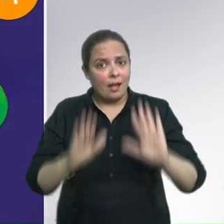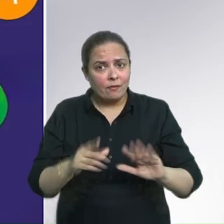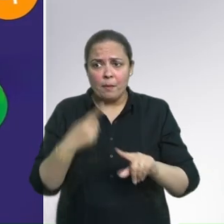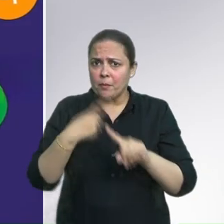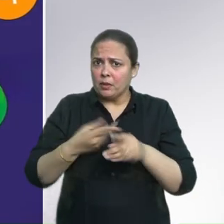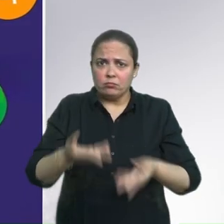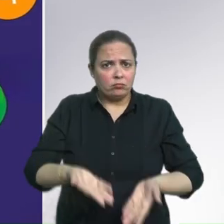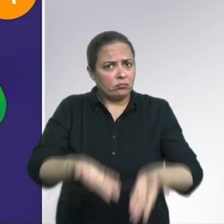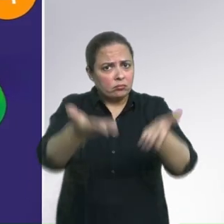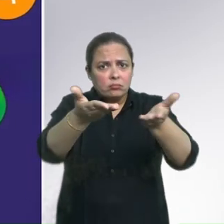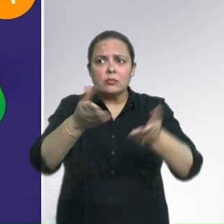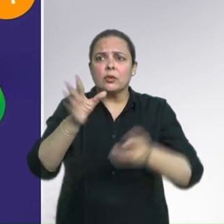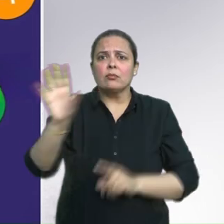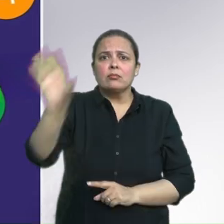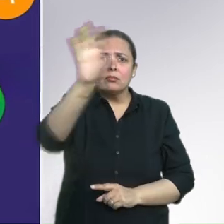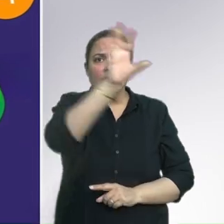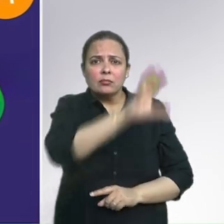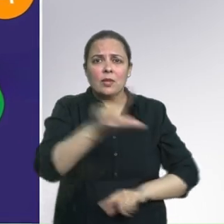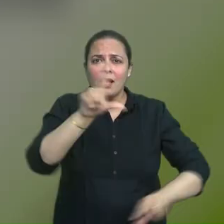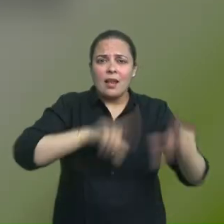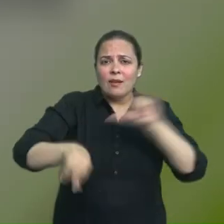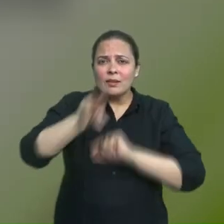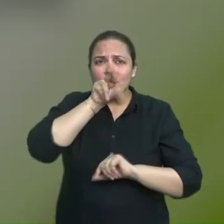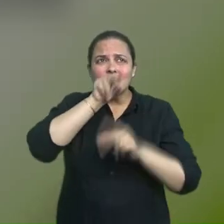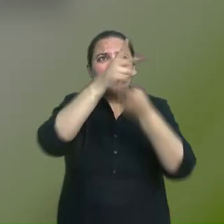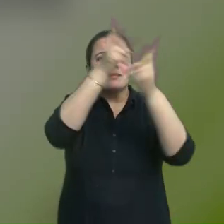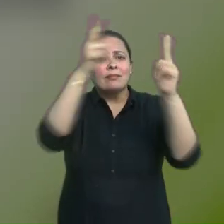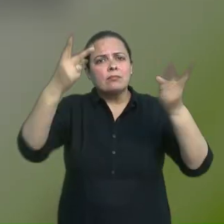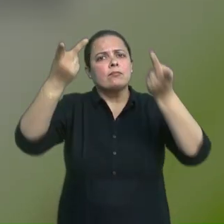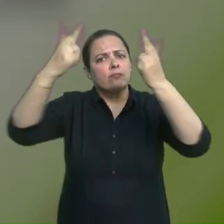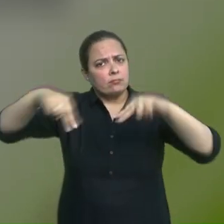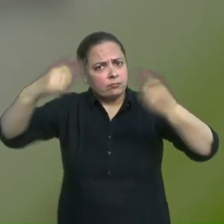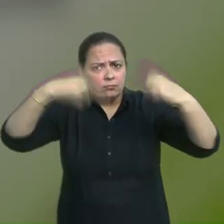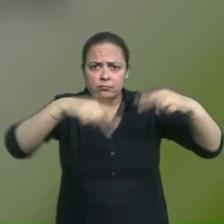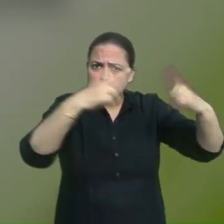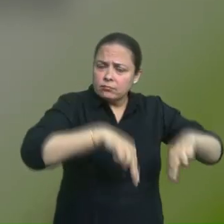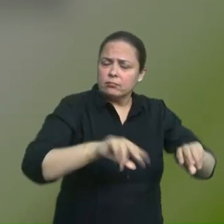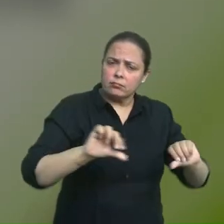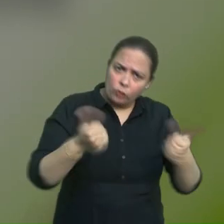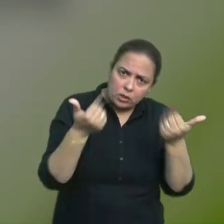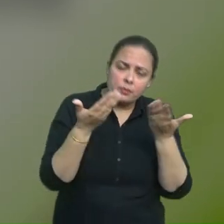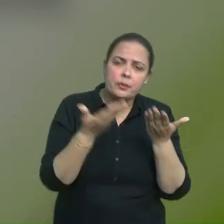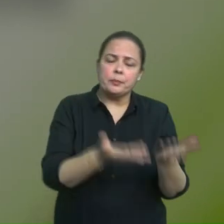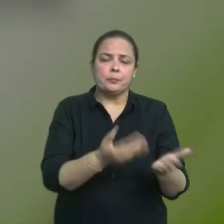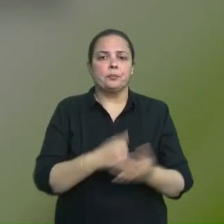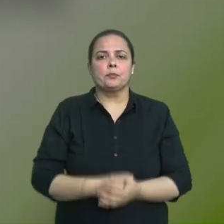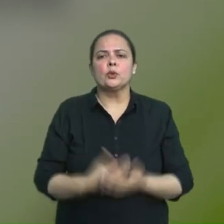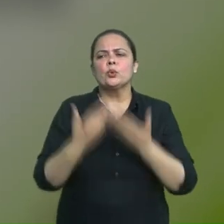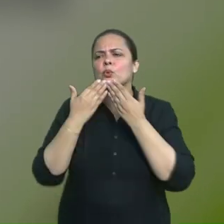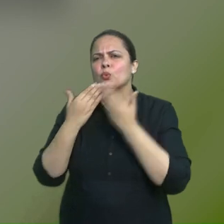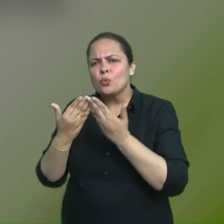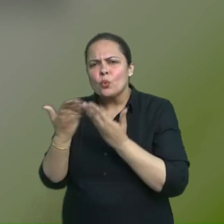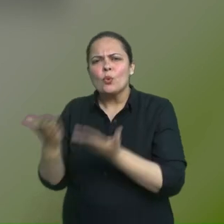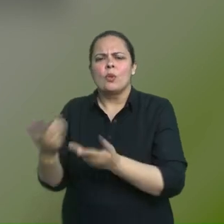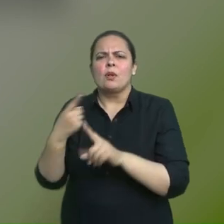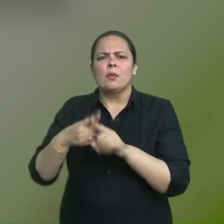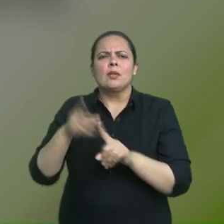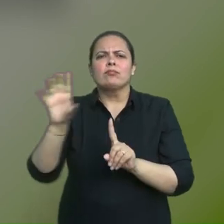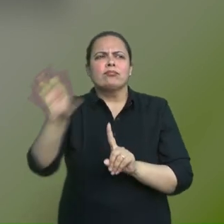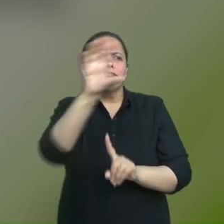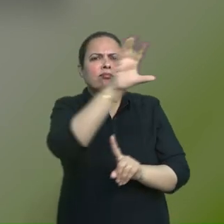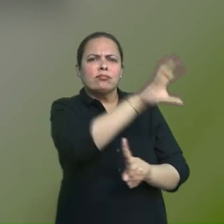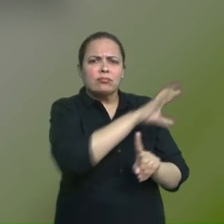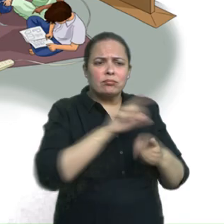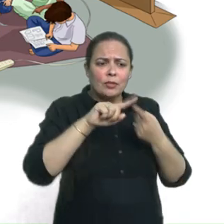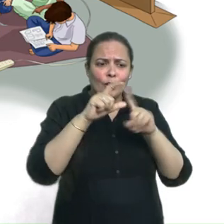प्रोग्रामों का ICT स्वरूप होने के कारण राष्ट्रिय शिक्षा नीती 2020 और राष्ट्रे पाठे चर्या की रूप रेखा 2023